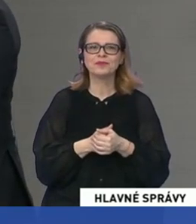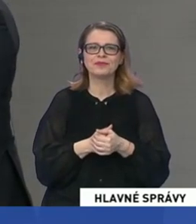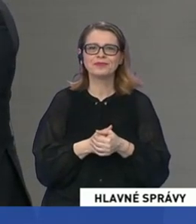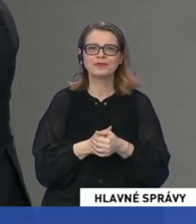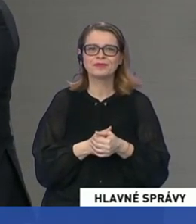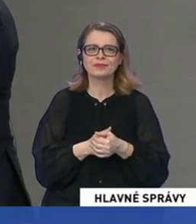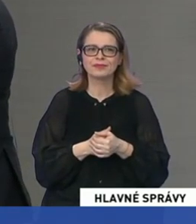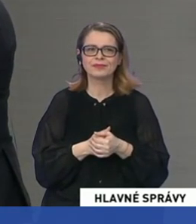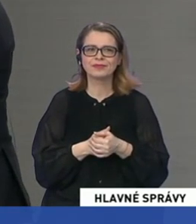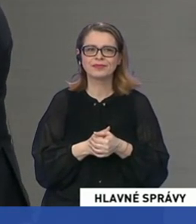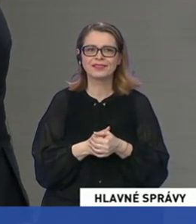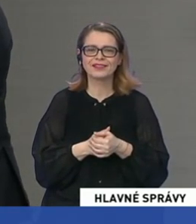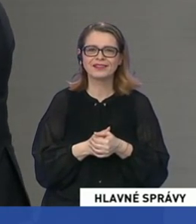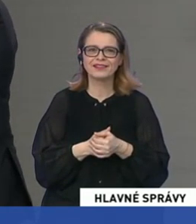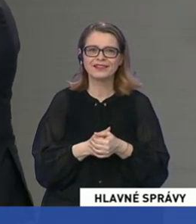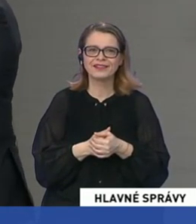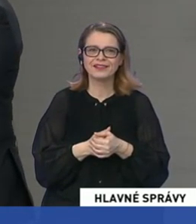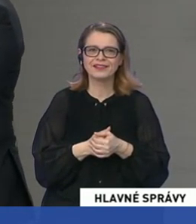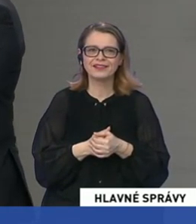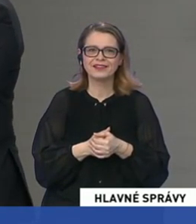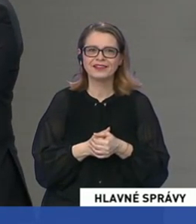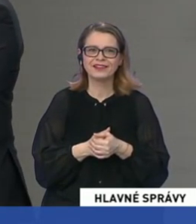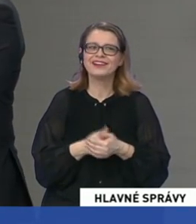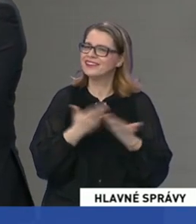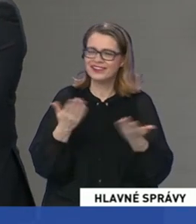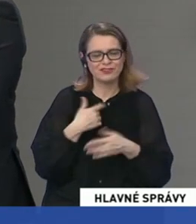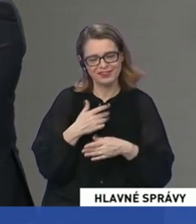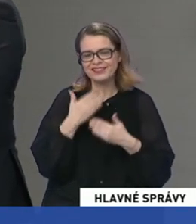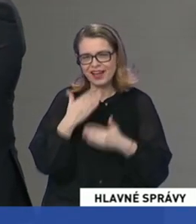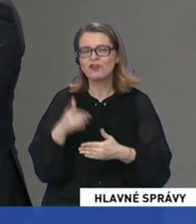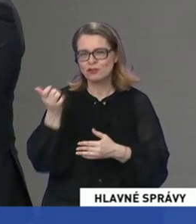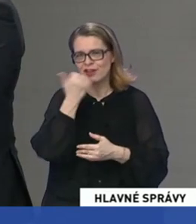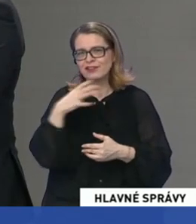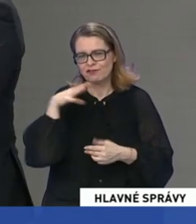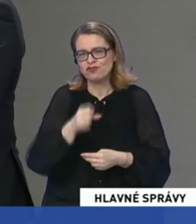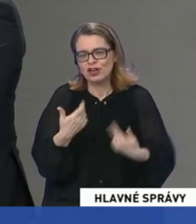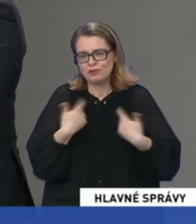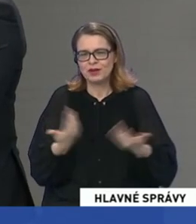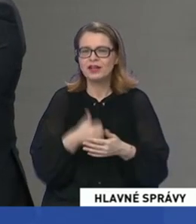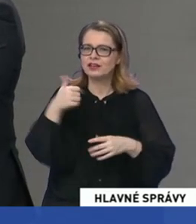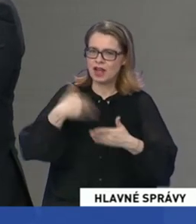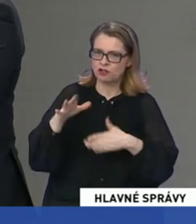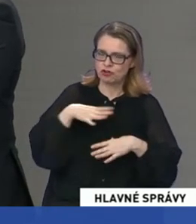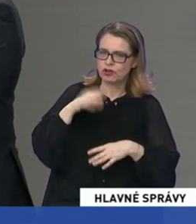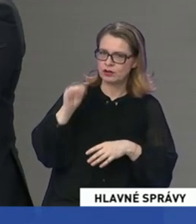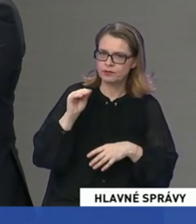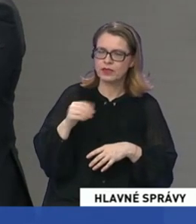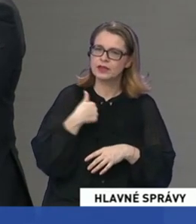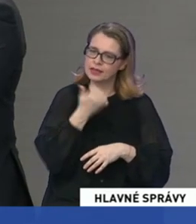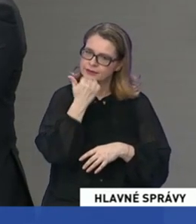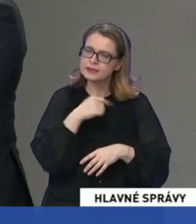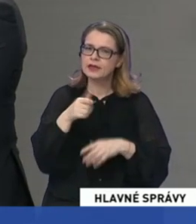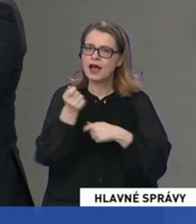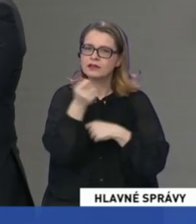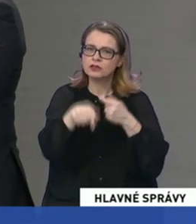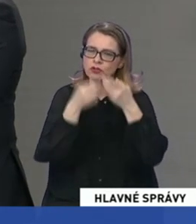Neviem. Odvodám. toho komentovať? Že ďakujem. Dobre. Že si našimli. Pani Alžbeta sa pýta, postrehla som, že hasiči v